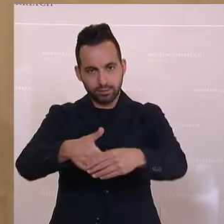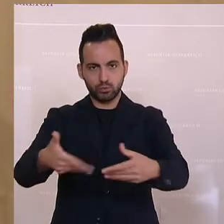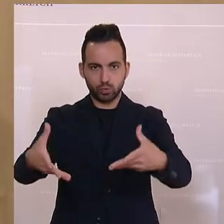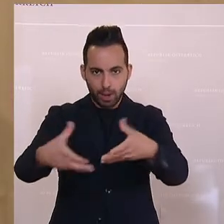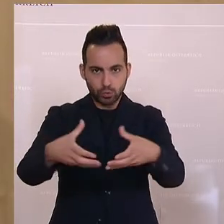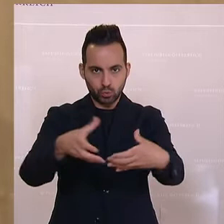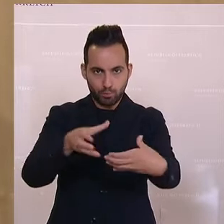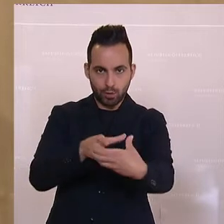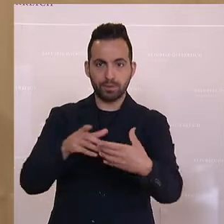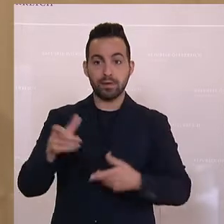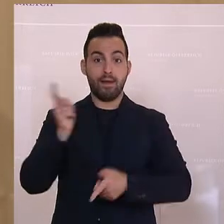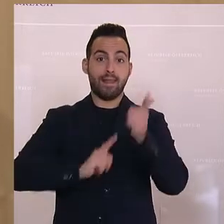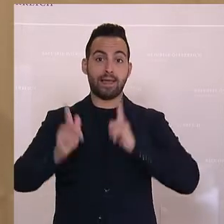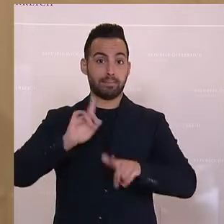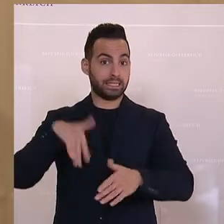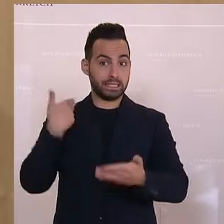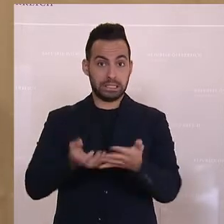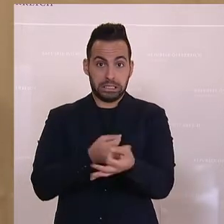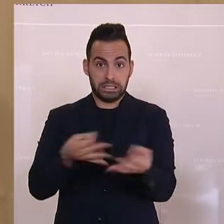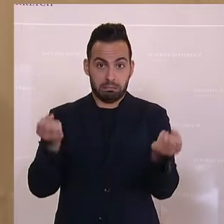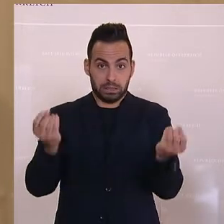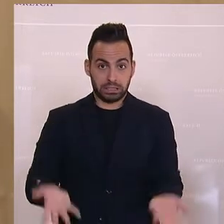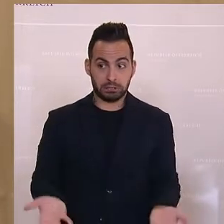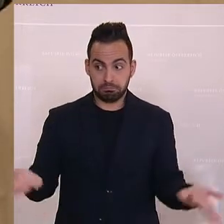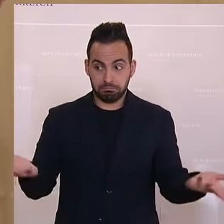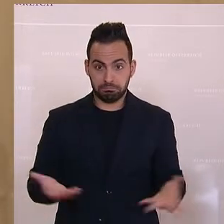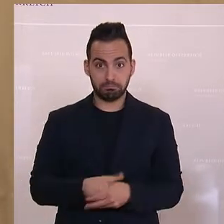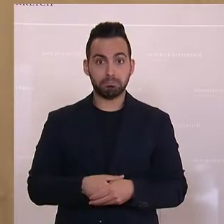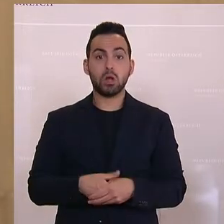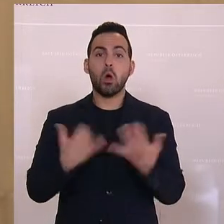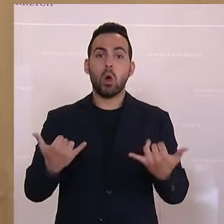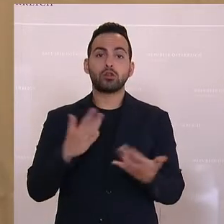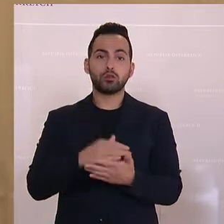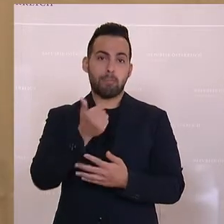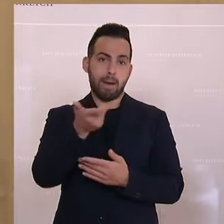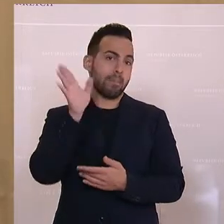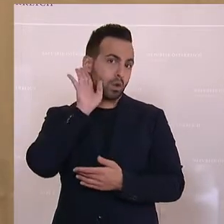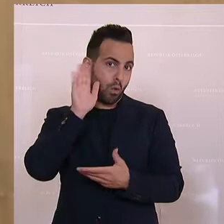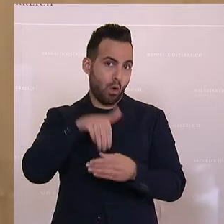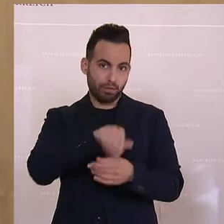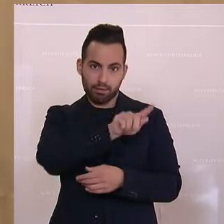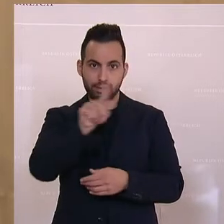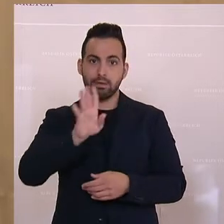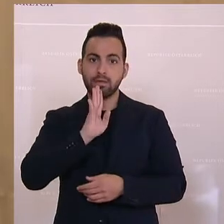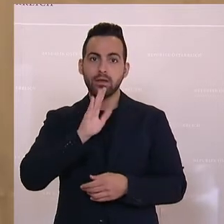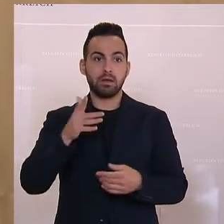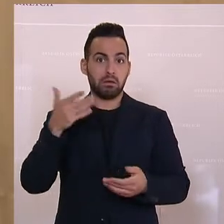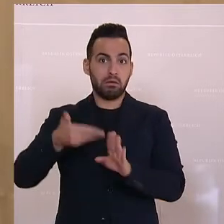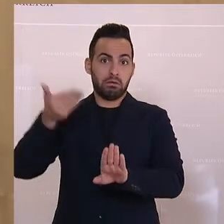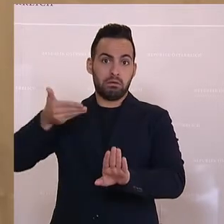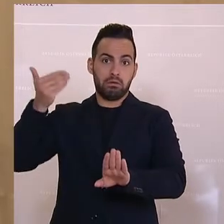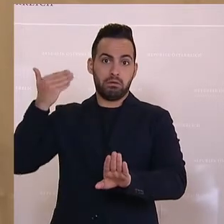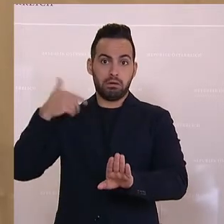Es ist leider Gottes nur nichts passiert. Und wir haben es heute schon einige Male gehört, die Versäumnisse